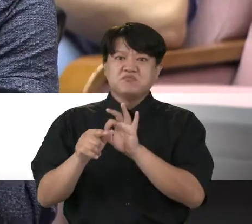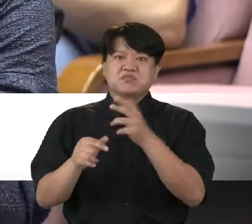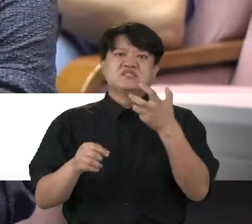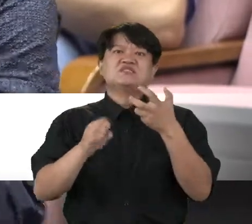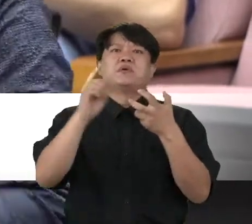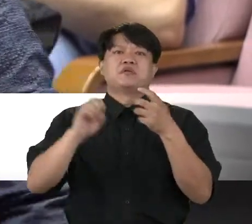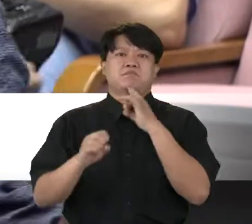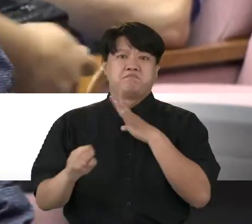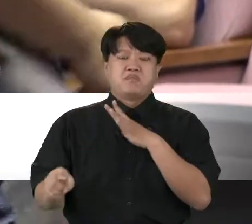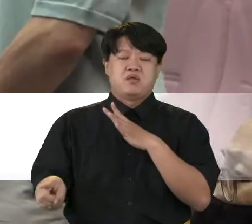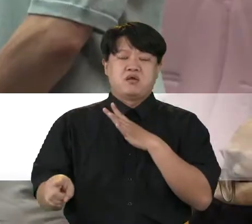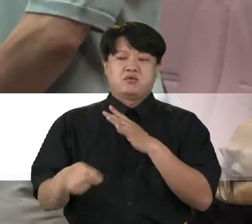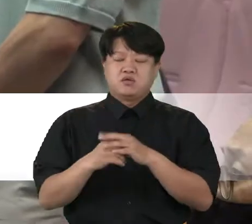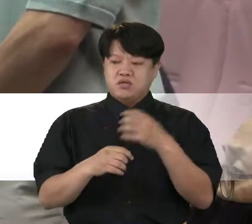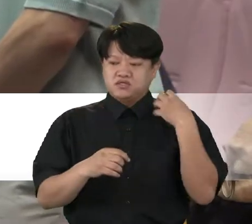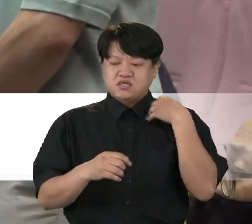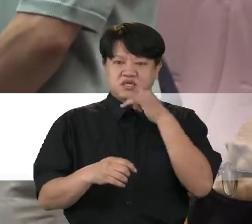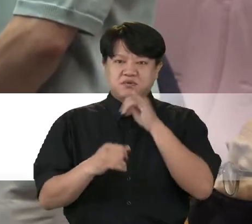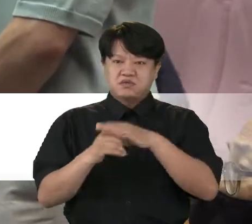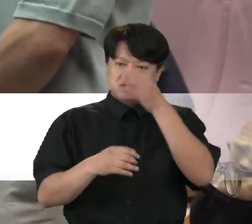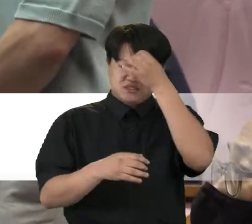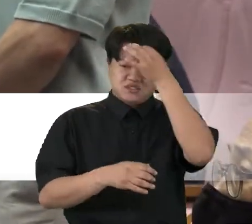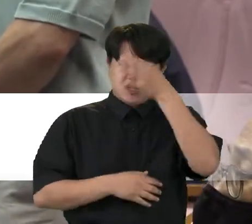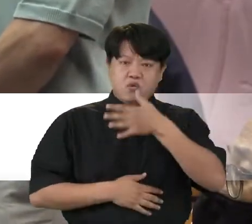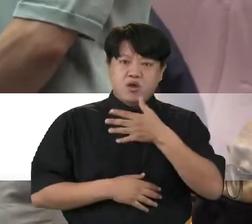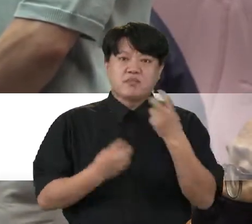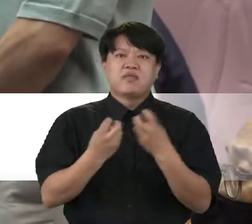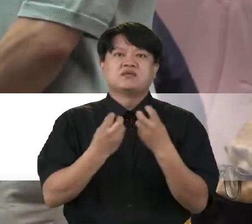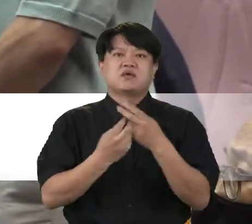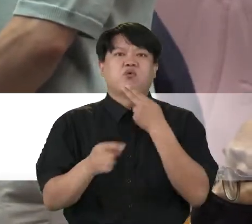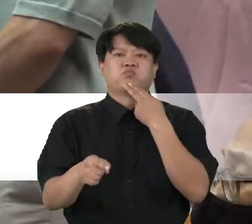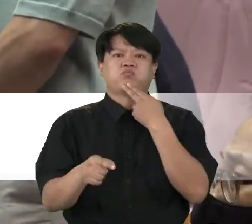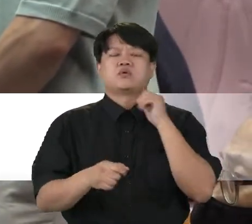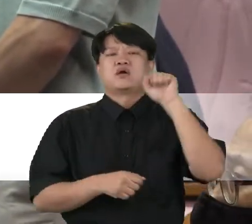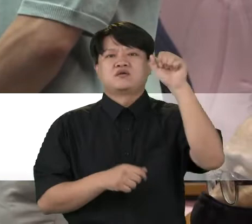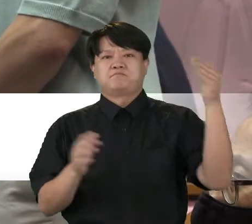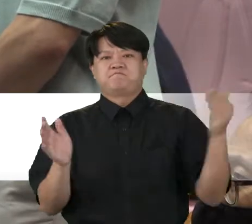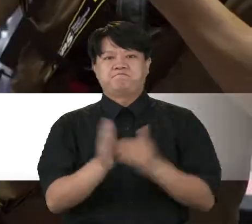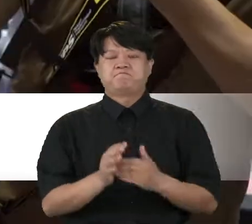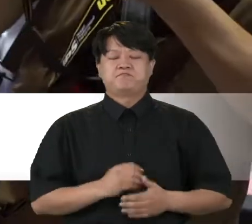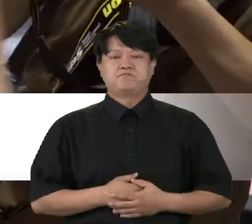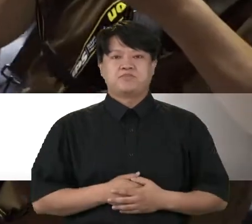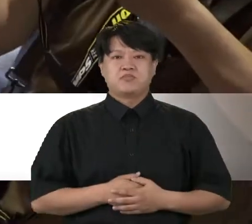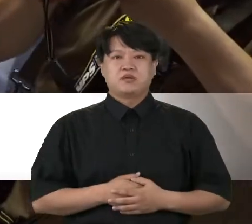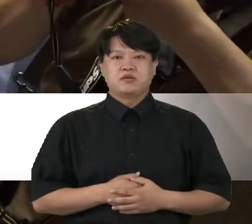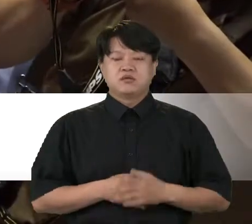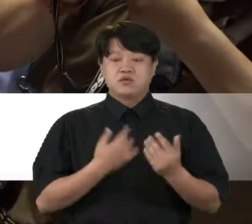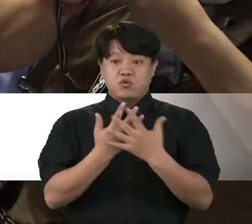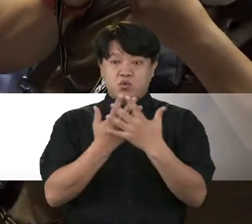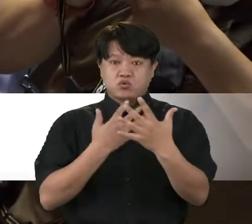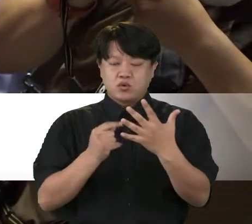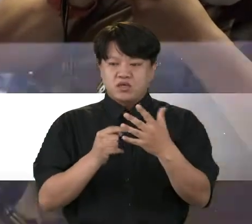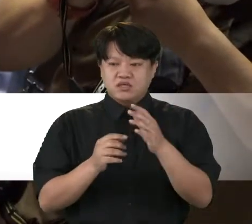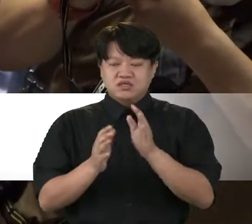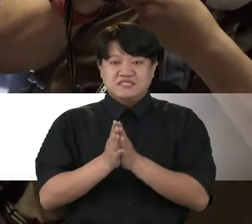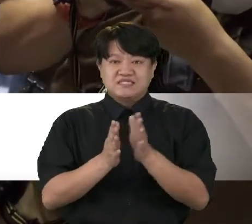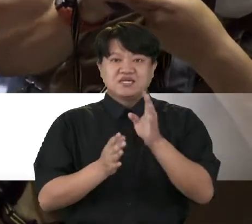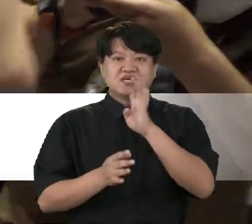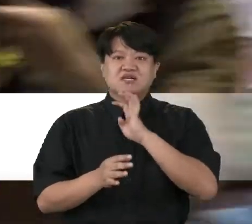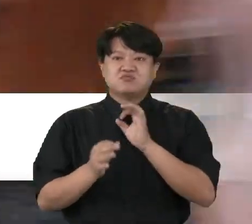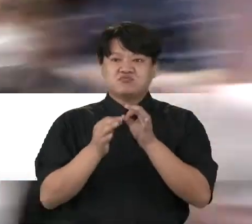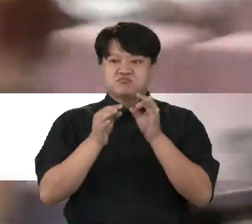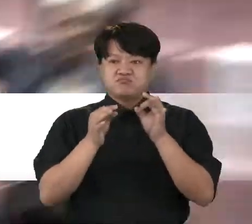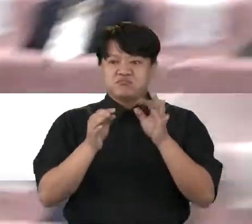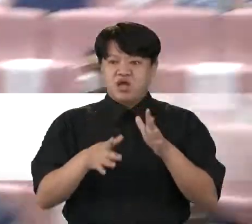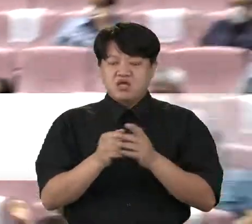지원하는 등 책임있는 사과와 대책이 이뤄지지 않는 것에 강력 항의했습니다. 이에 공청회는 시작 40분